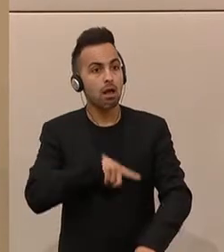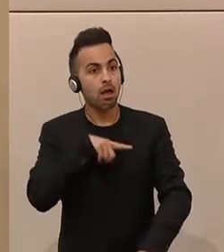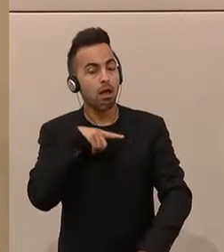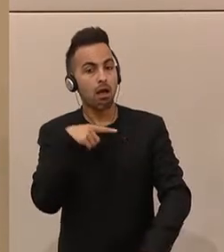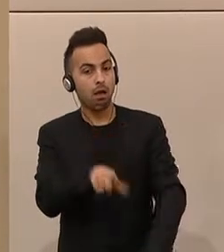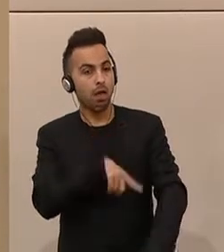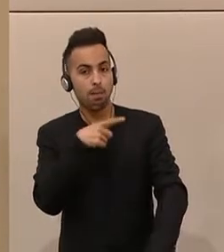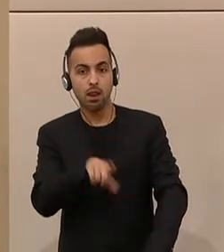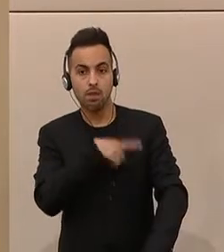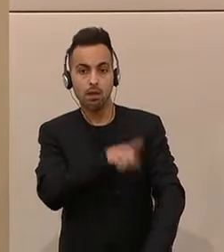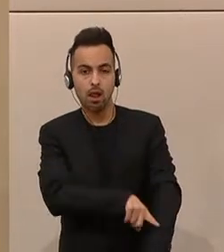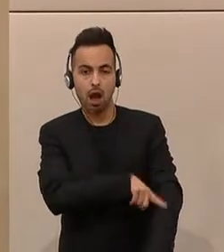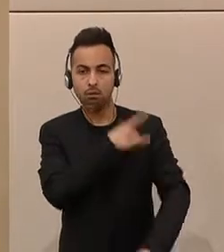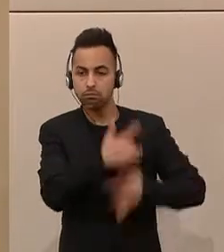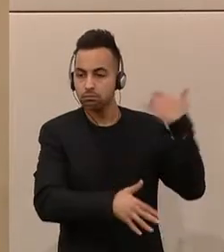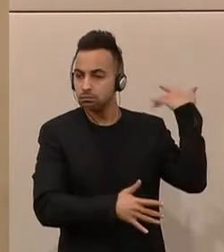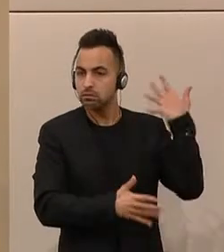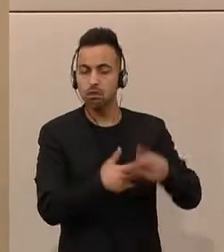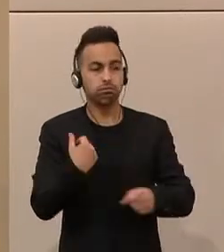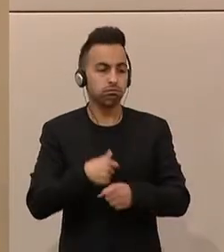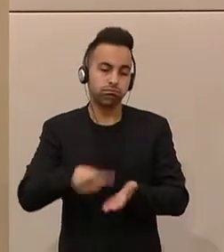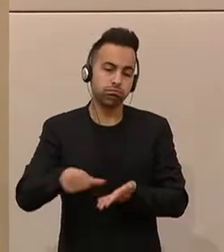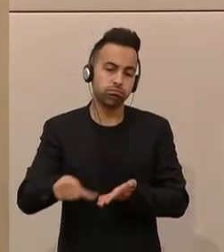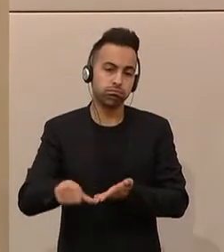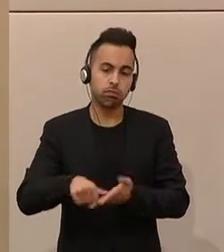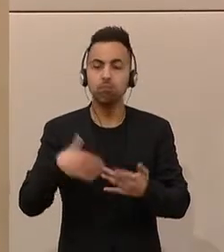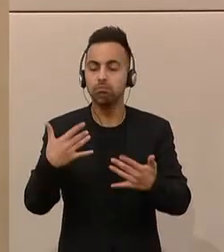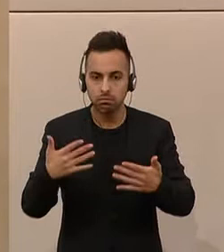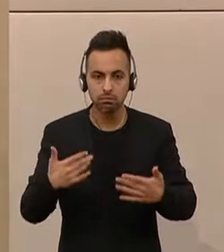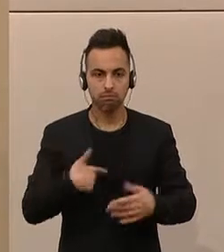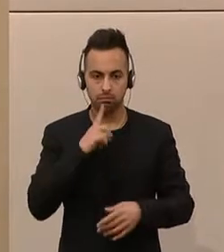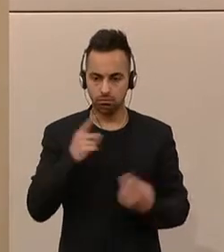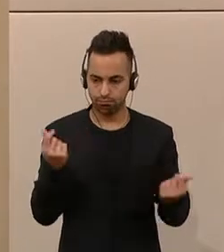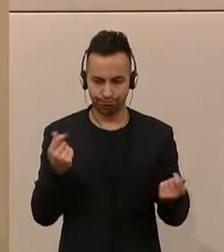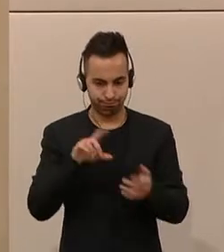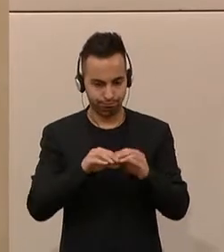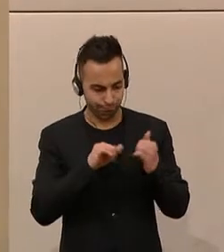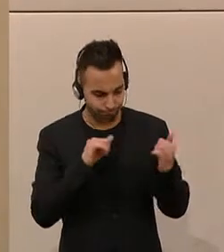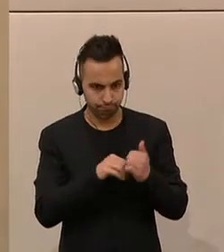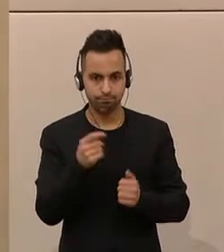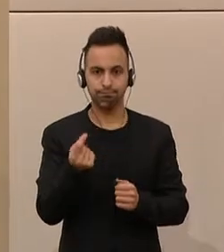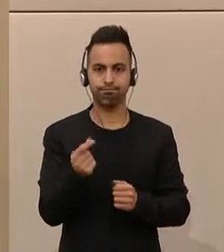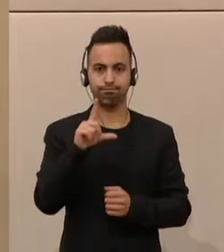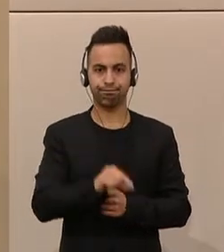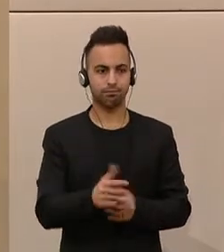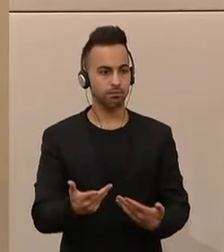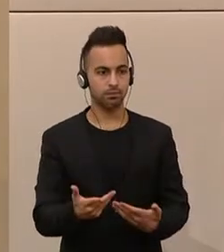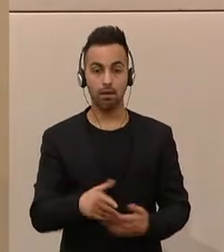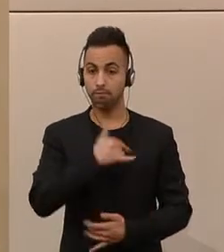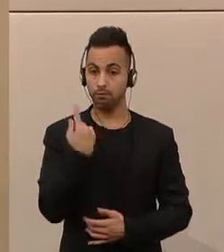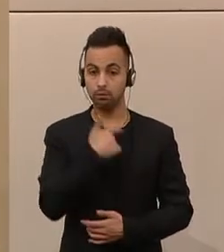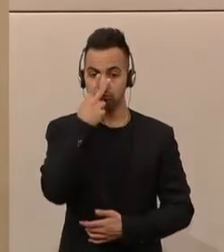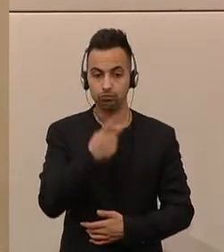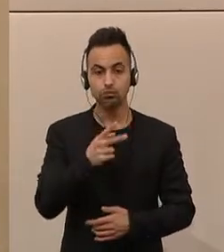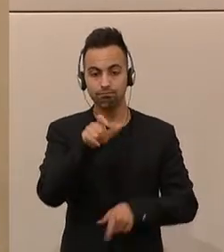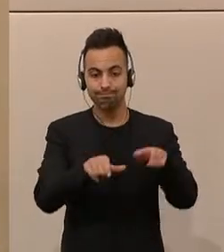haben auf der anderen Seite aber das Gefühl, dass ihnen immer weniger zum Leben bleibt und immer weniger im Börserl bleibt. Und wir müssen jene schützen, die